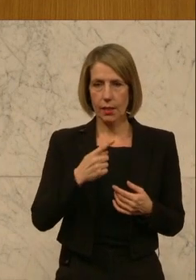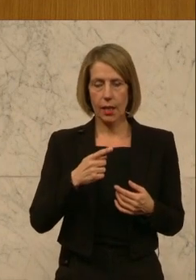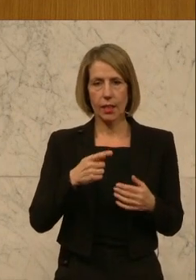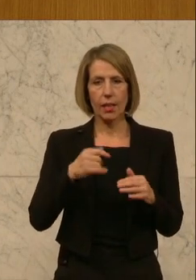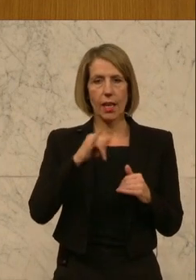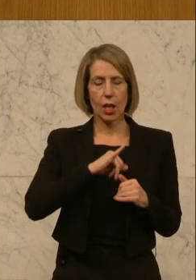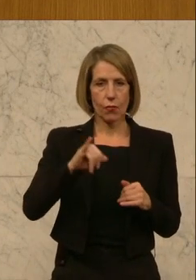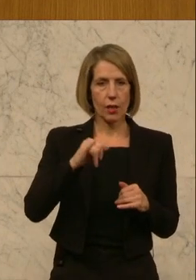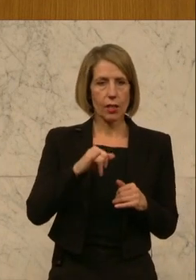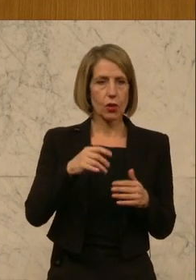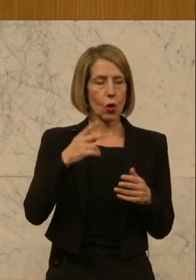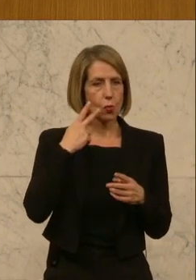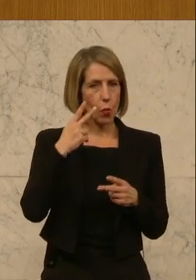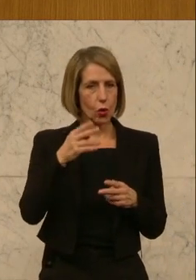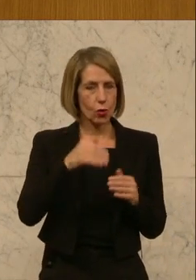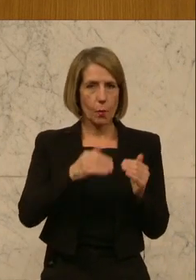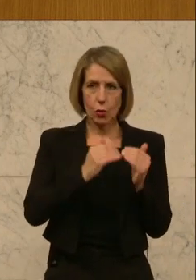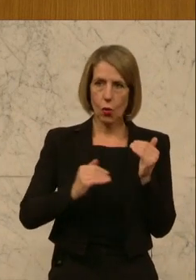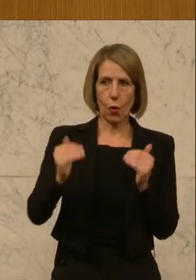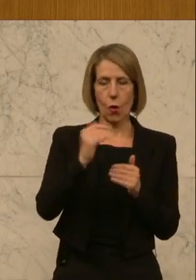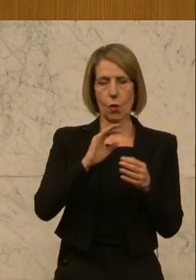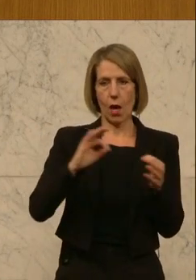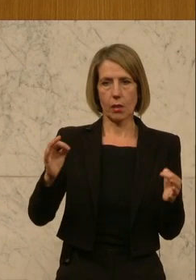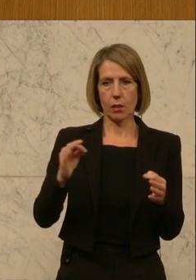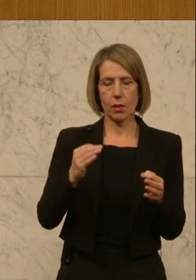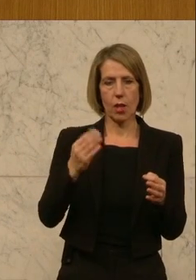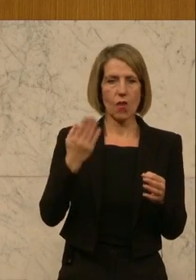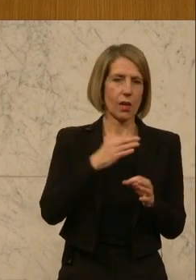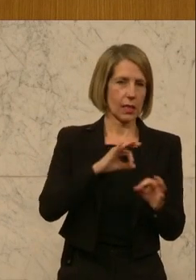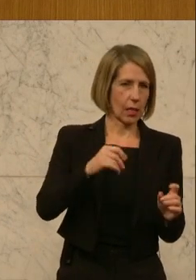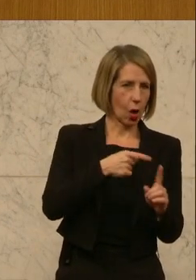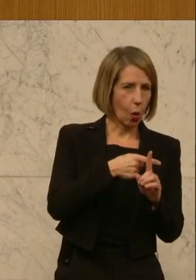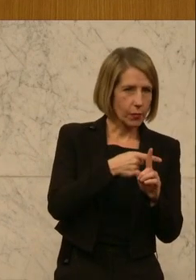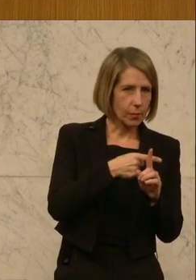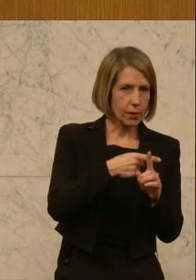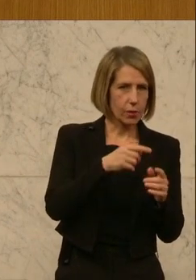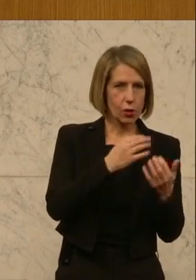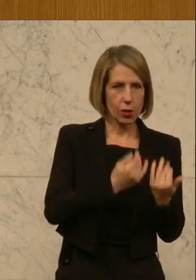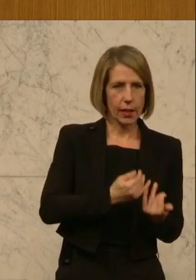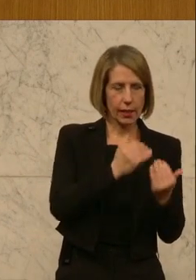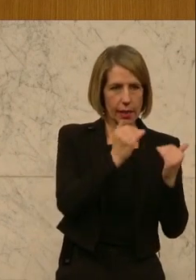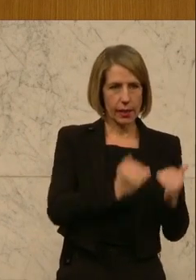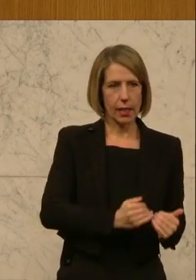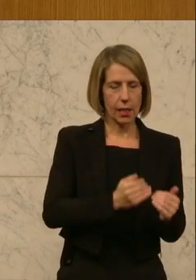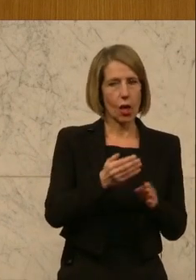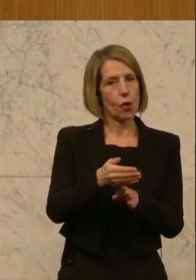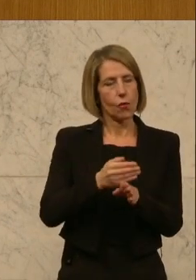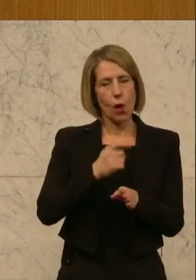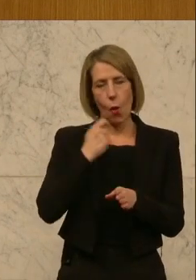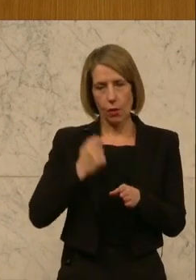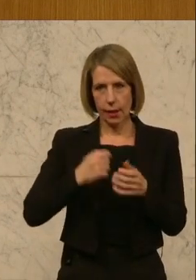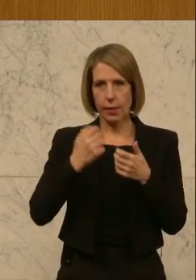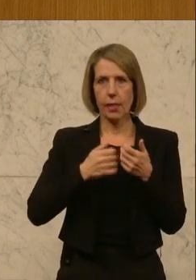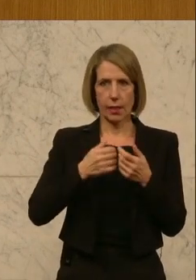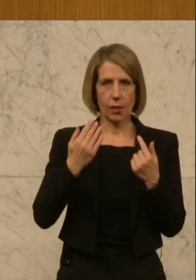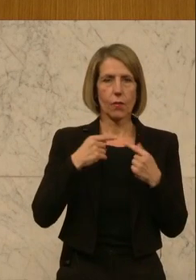deutlich höher angesetzt werden müssen, dass die sehr optimistisch niedrig gerechnet worden sind. Das war noch weit vor einem Ukraine-Krieg, wo